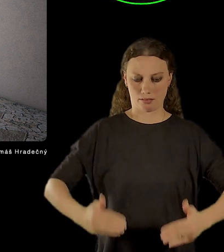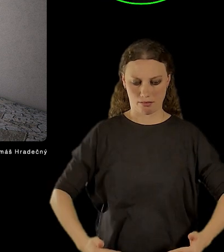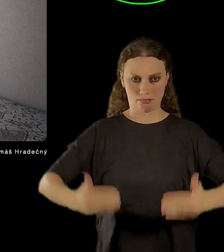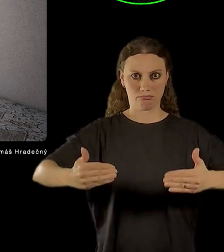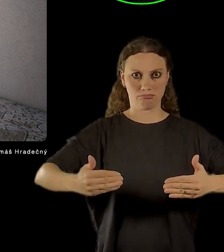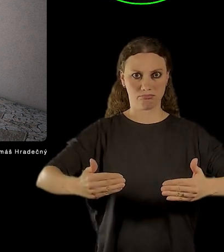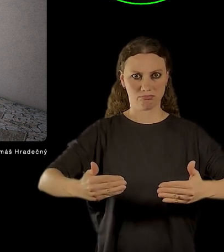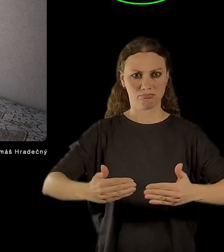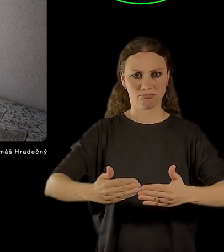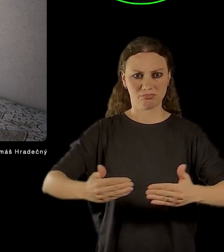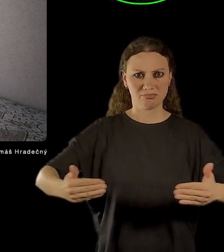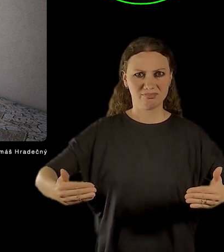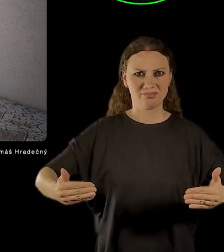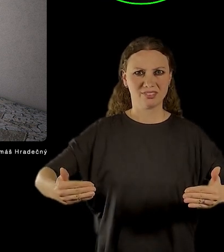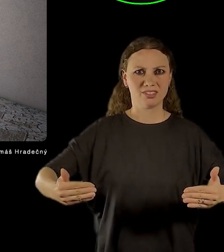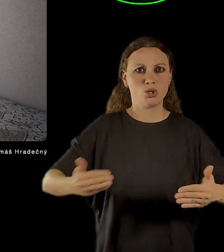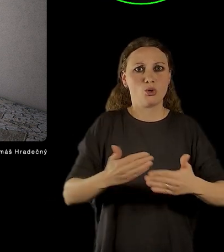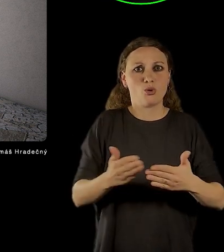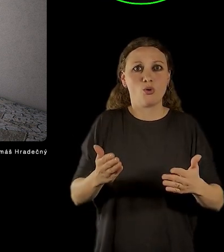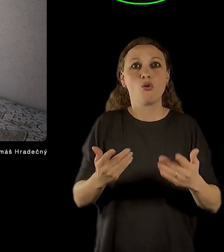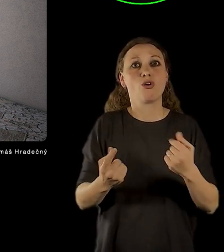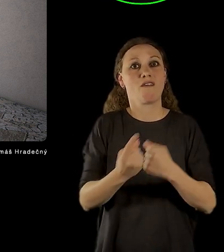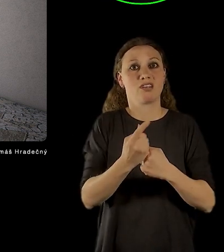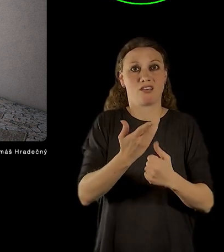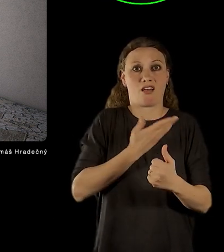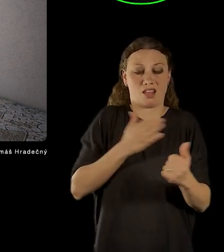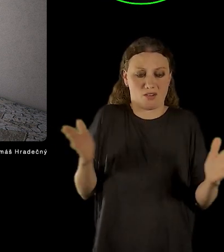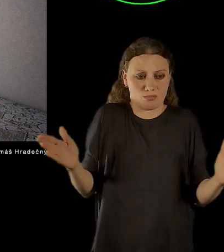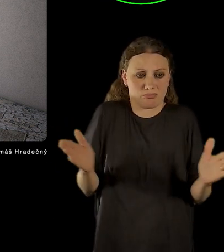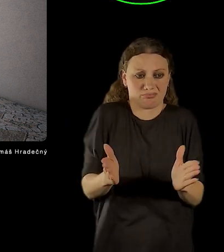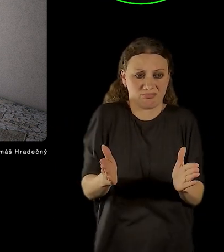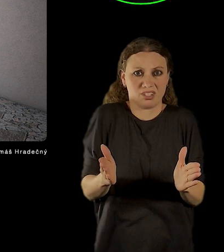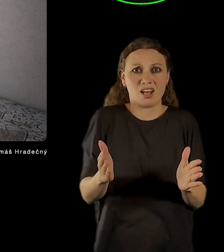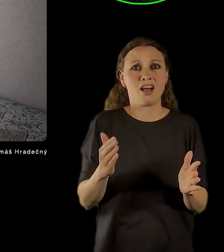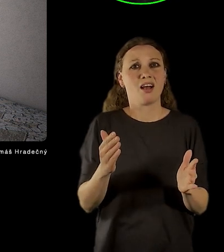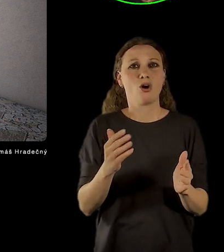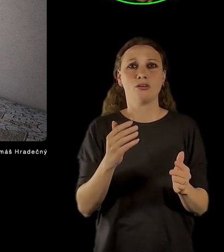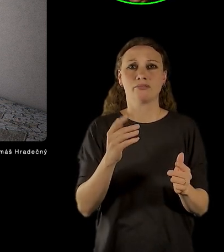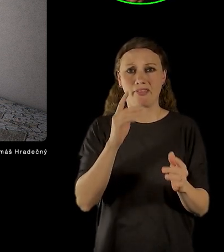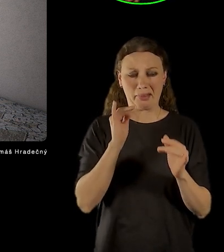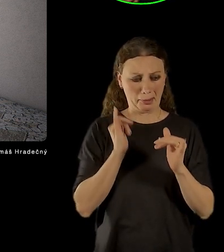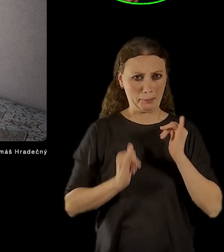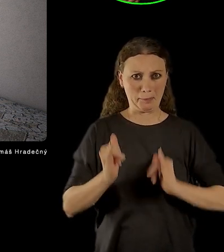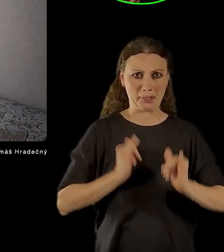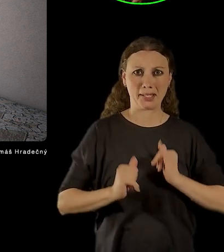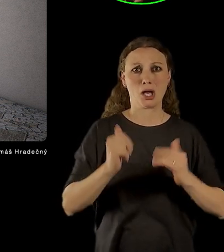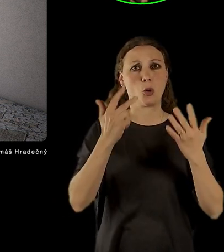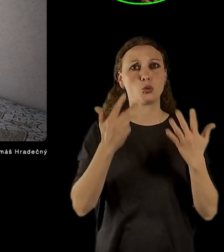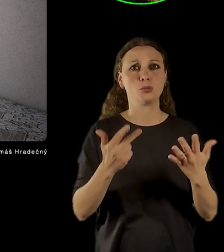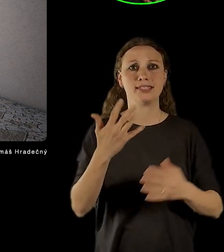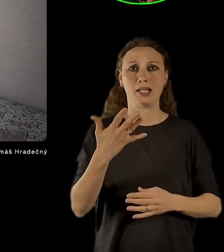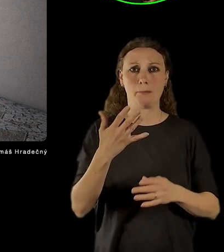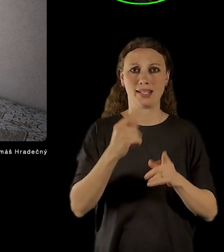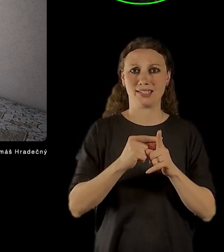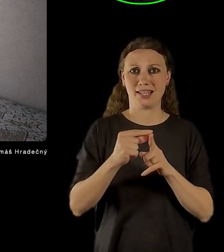v některých místech méně než 85 cm. Přestože v tom projektu bylo 1100,